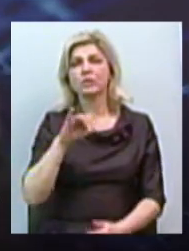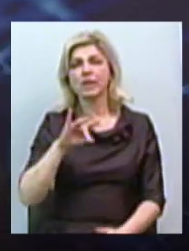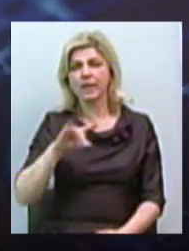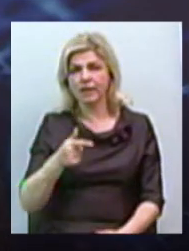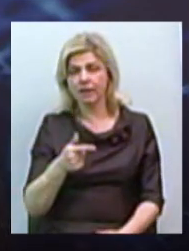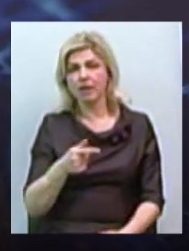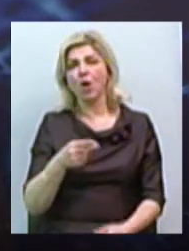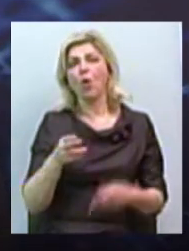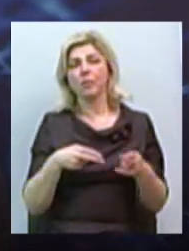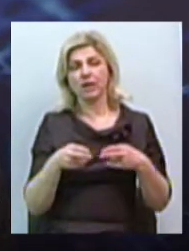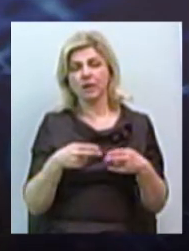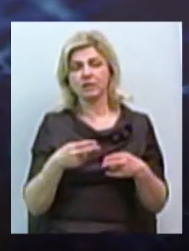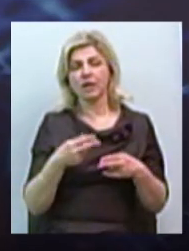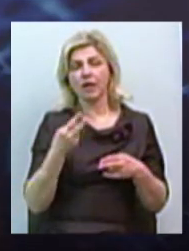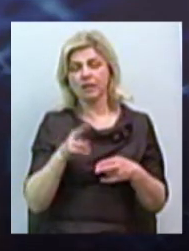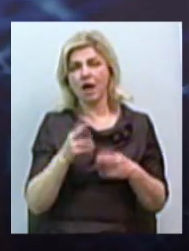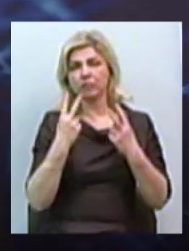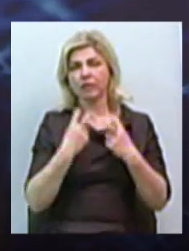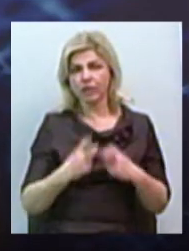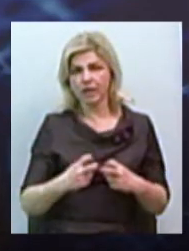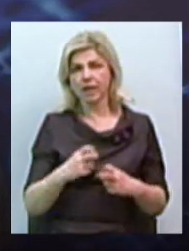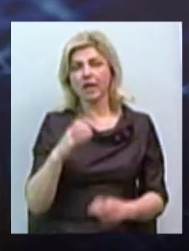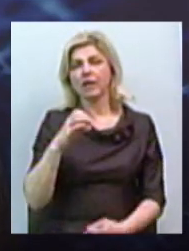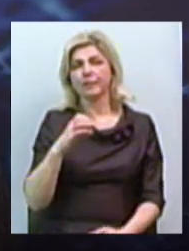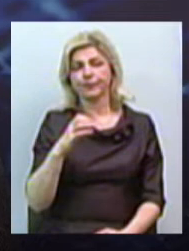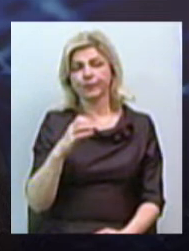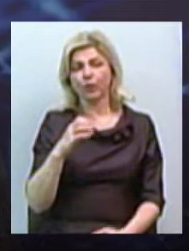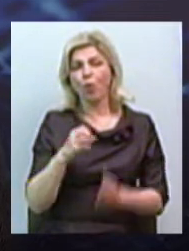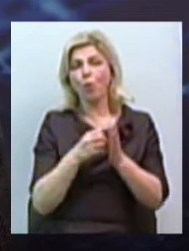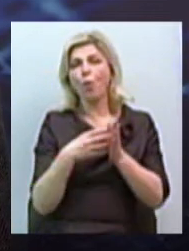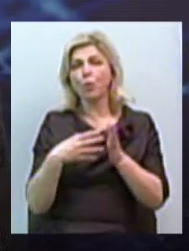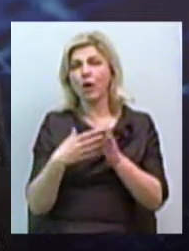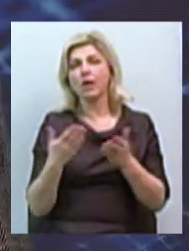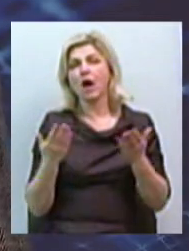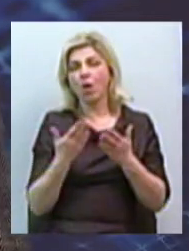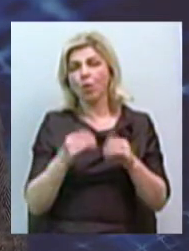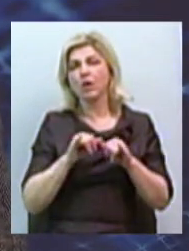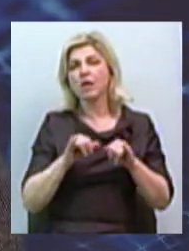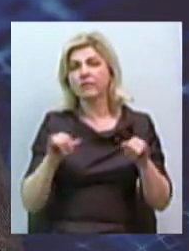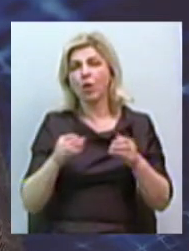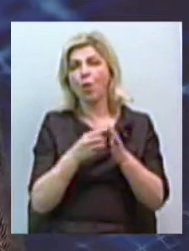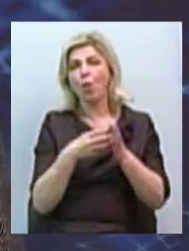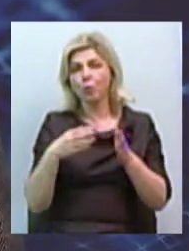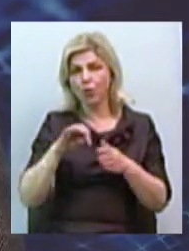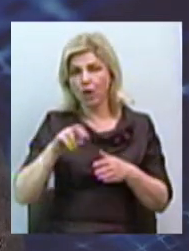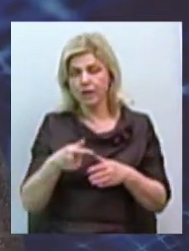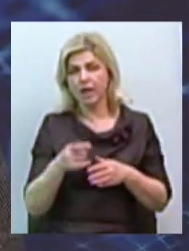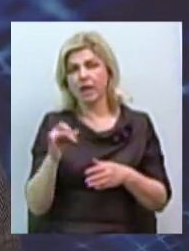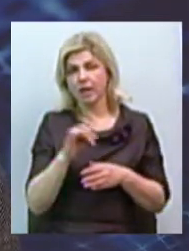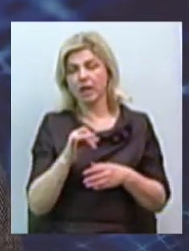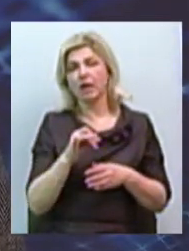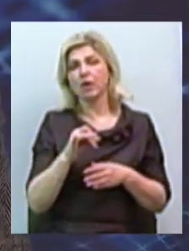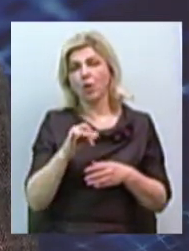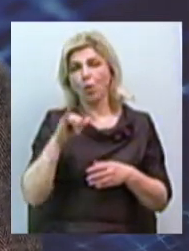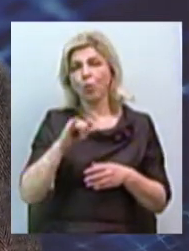операции для диагностического стадирования распространенности опухолевого процесса, а также урологи, которые